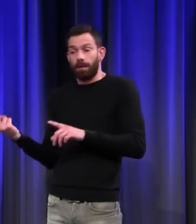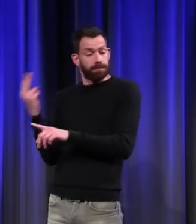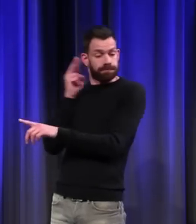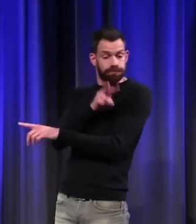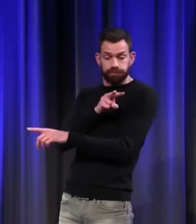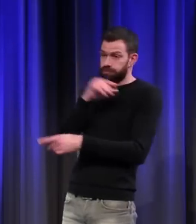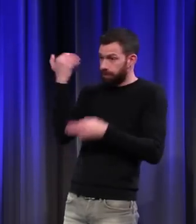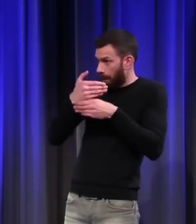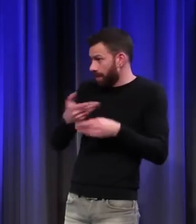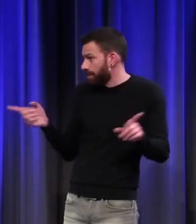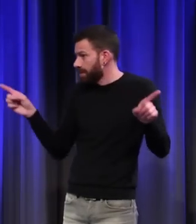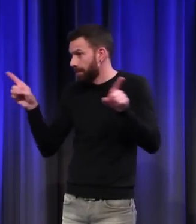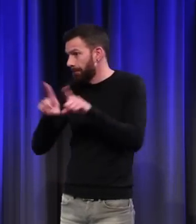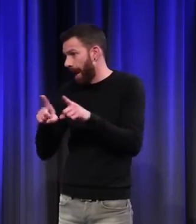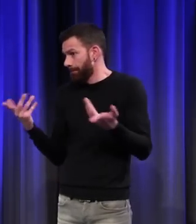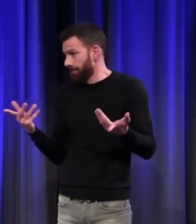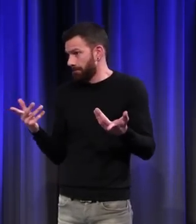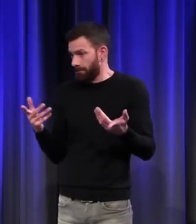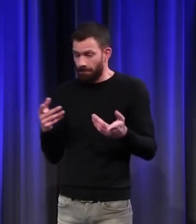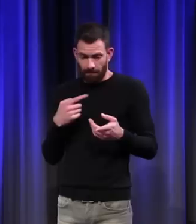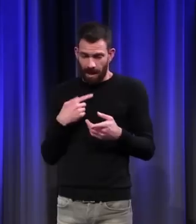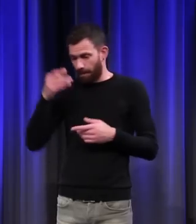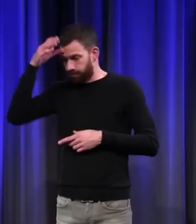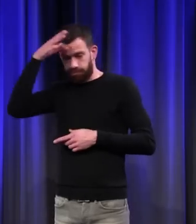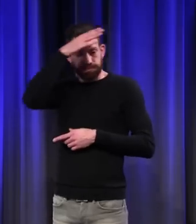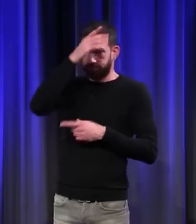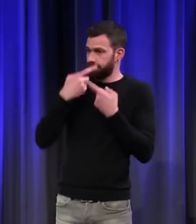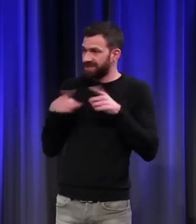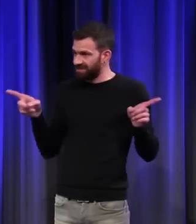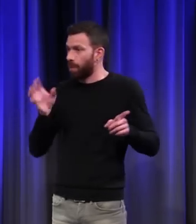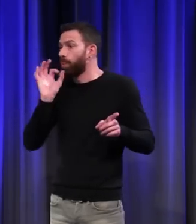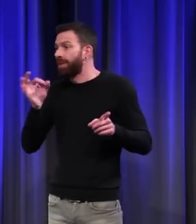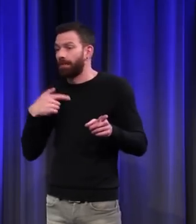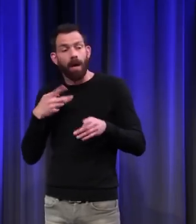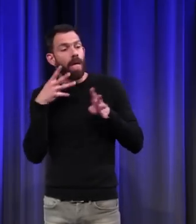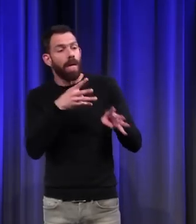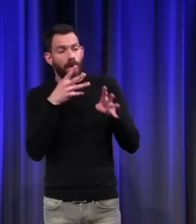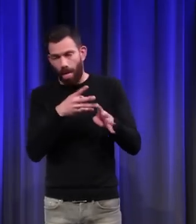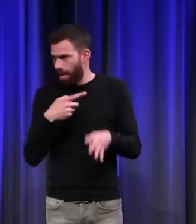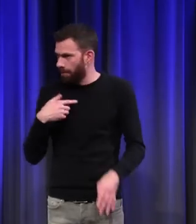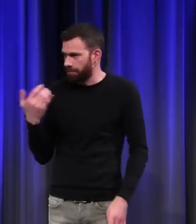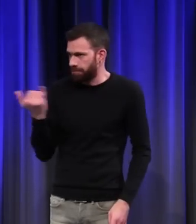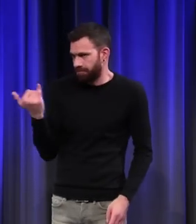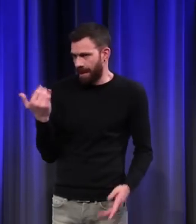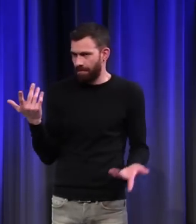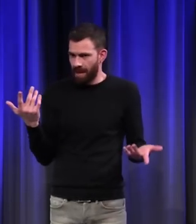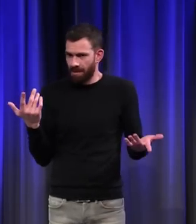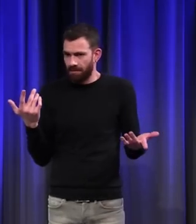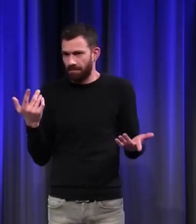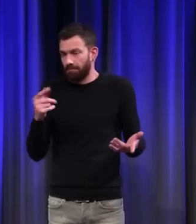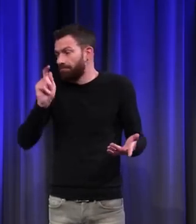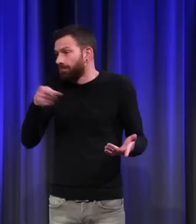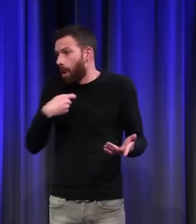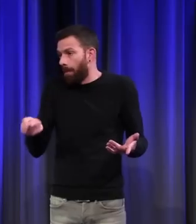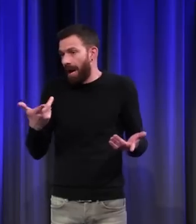chose. Il y a des différences, et ne nous moquons pas des croyances, des connaissances, des savoirs du passé.